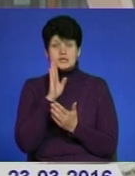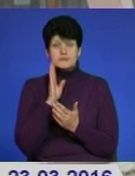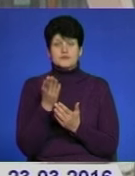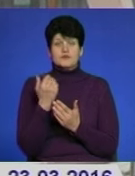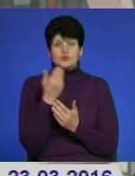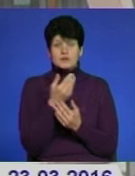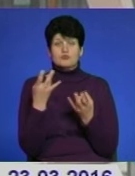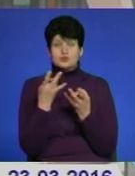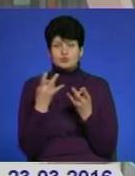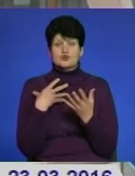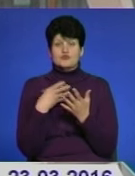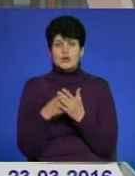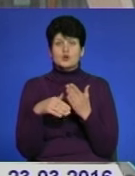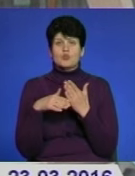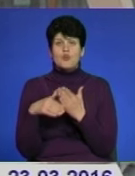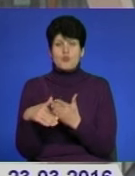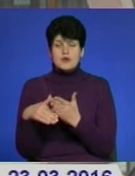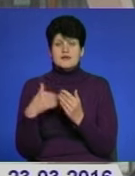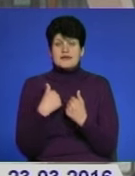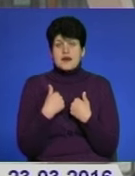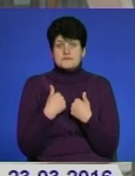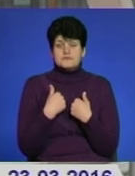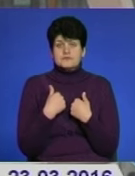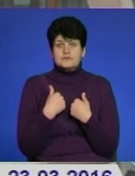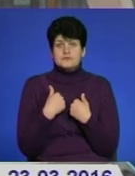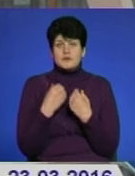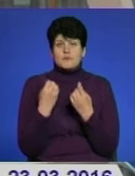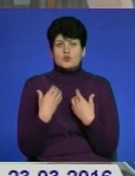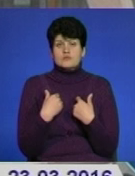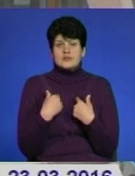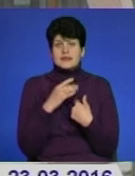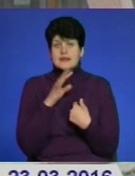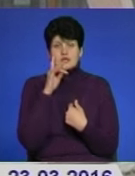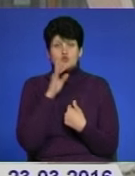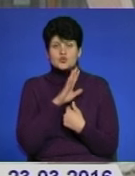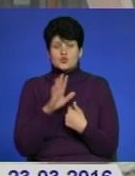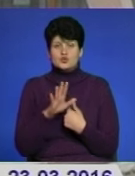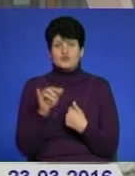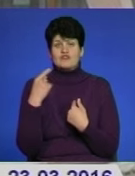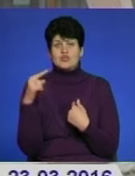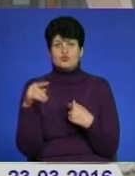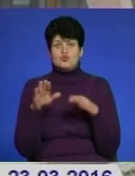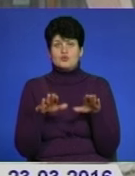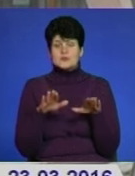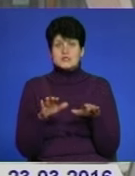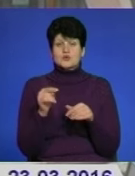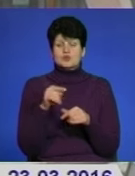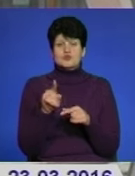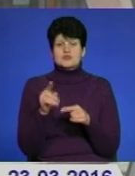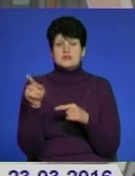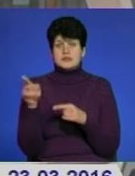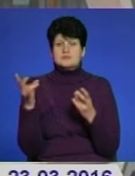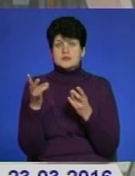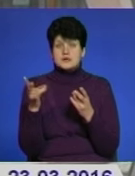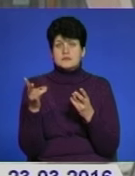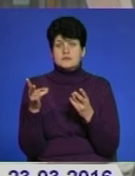вони потребують вже своєї допомоги. Просто мені не дуже зручно десь в другому місці, тому що за ними все рівно